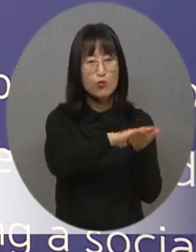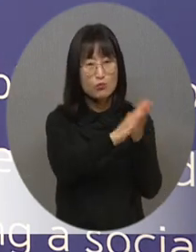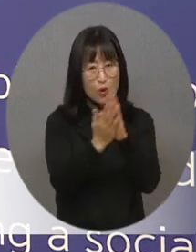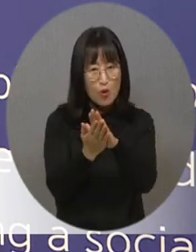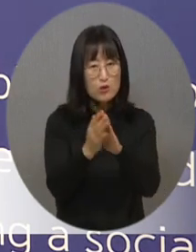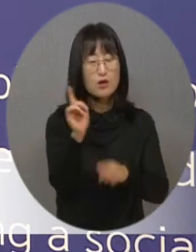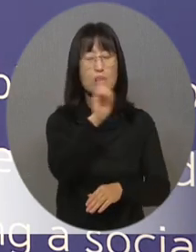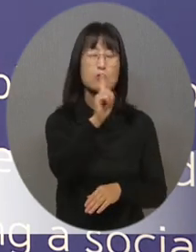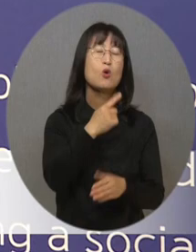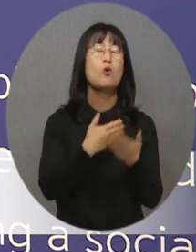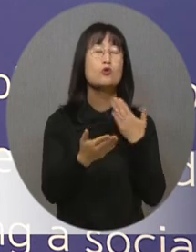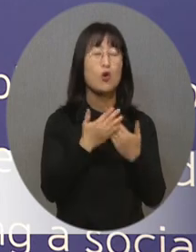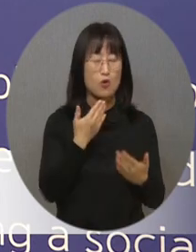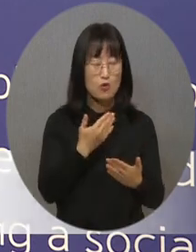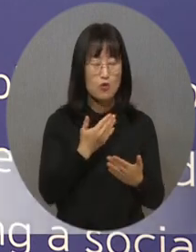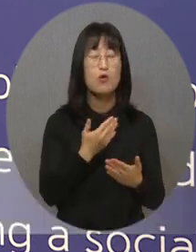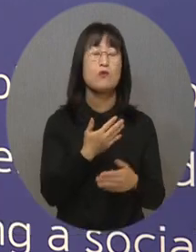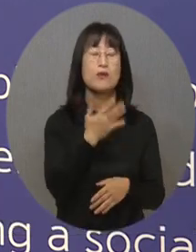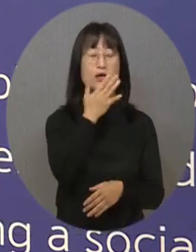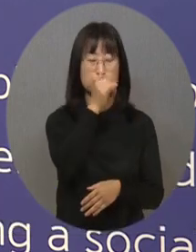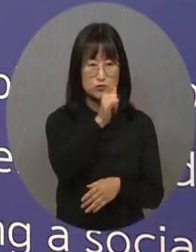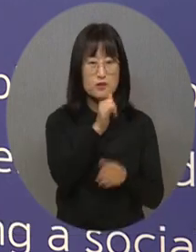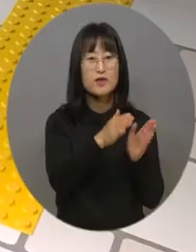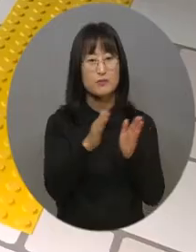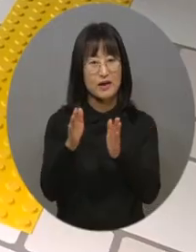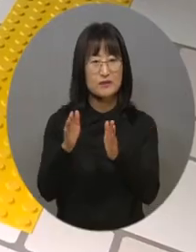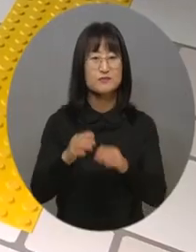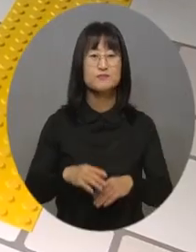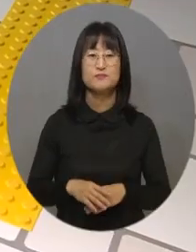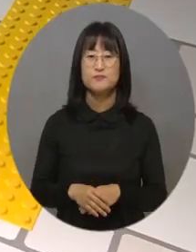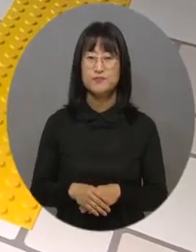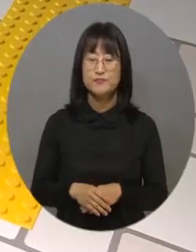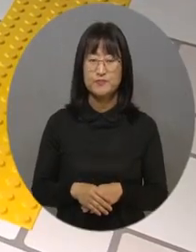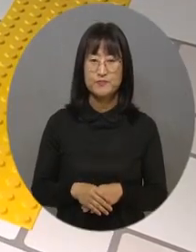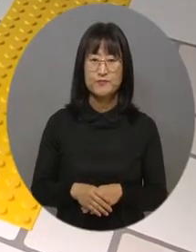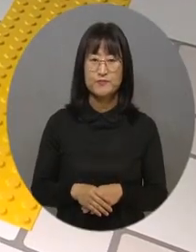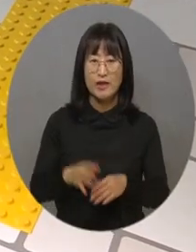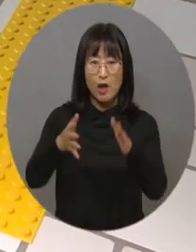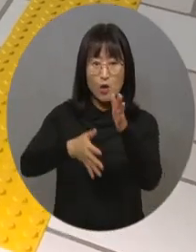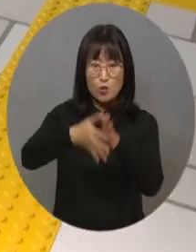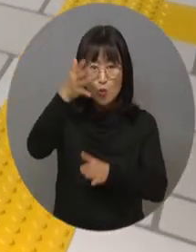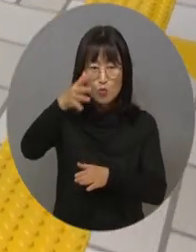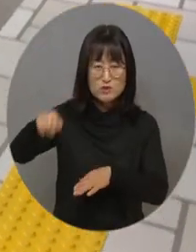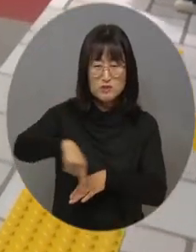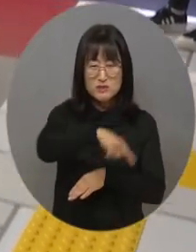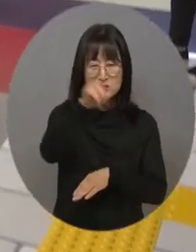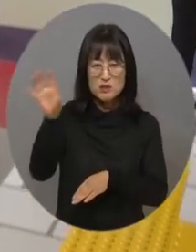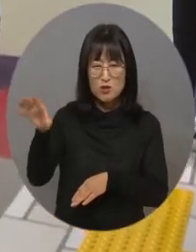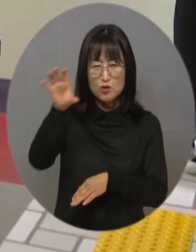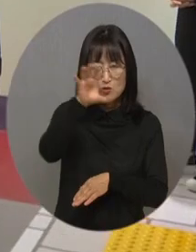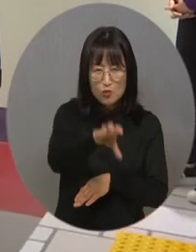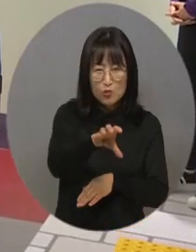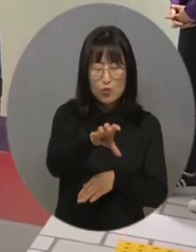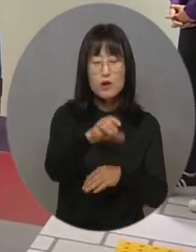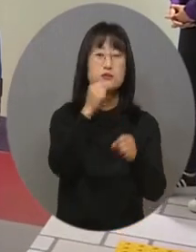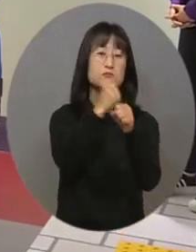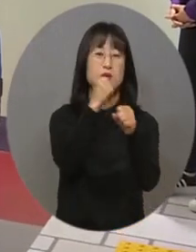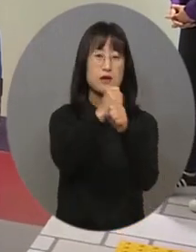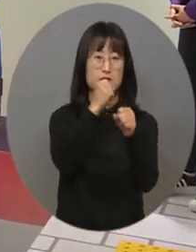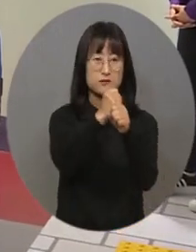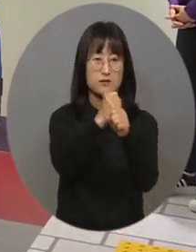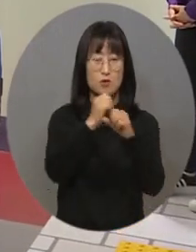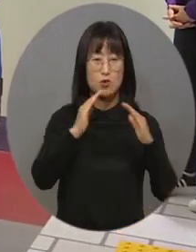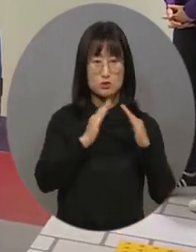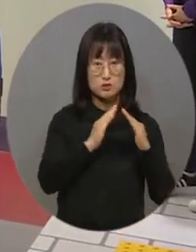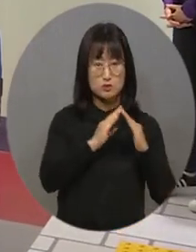경험해 보고 체험하실 수 있도록 하기 위해서... 하나의 도시 환경으로 구현된 전시장. 집에서